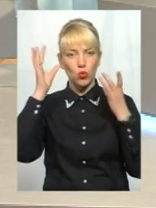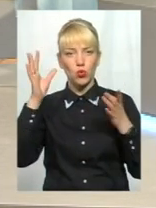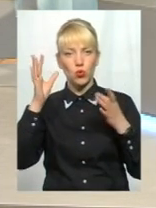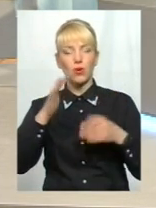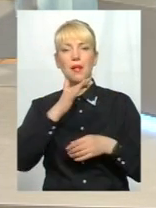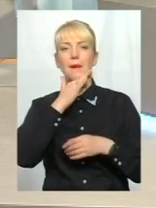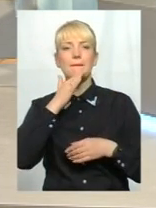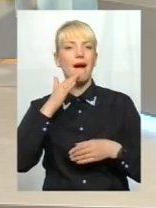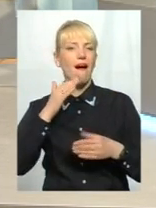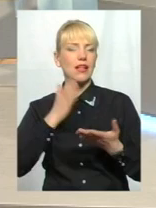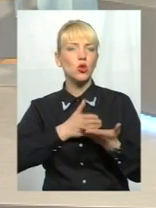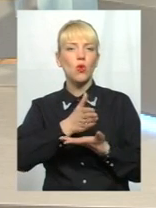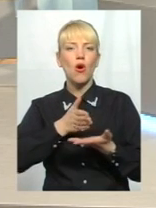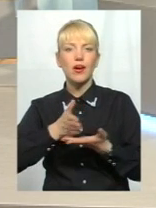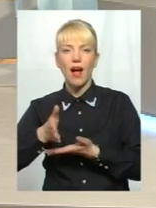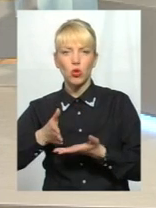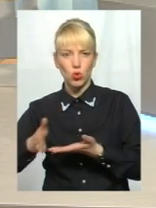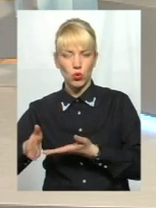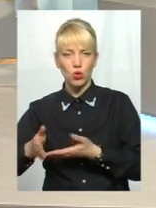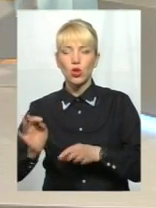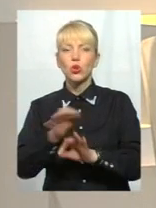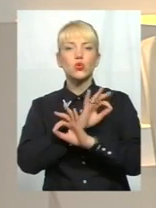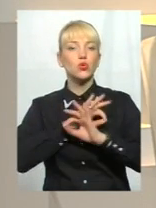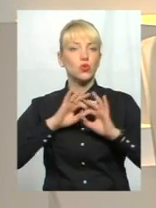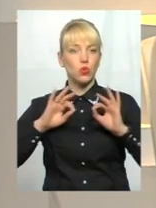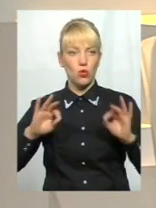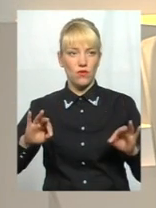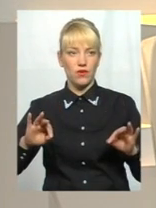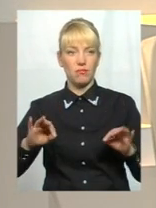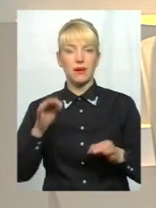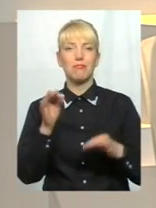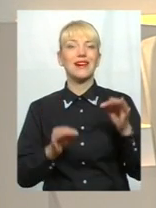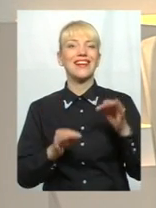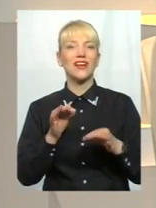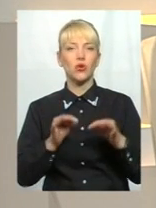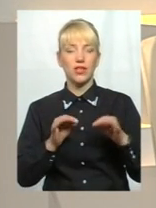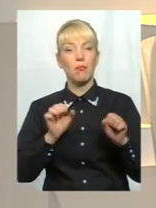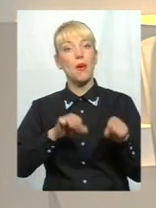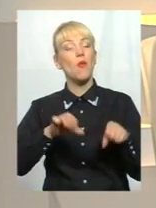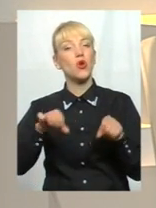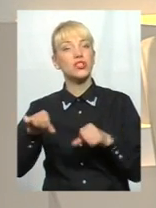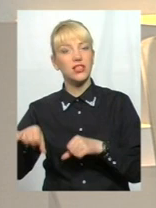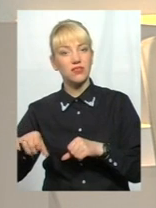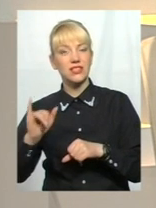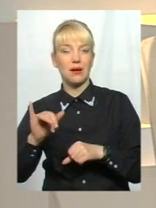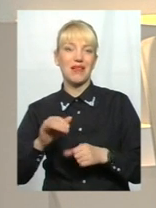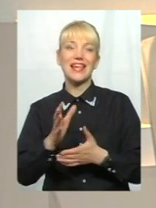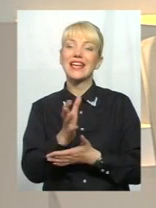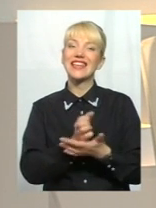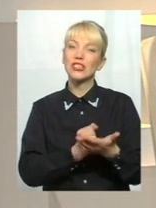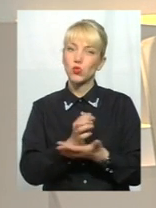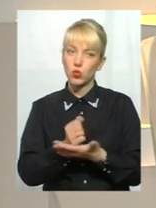багатогранною, з чудовими природними можливостями і ресурсами,